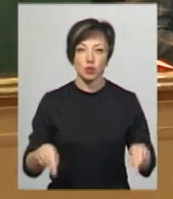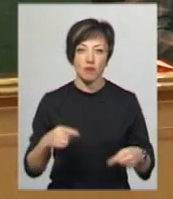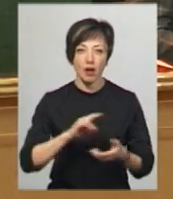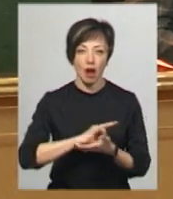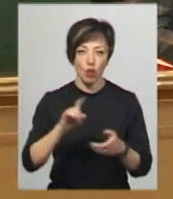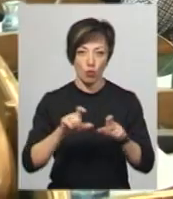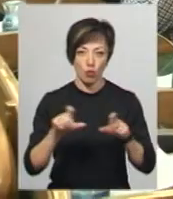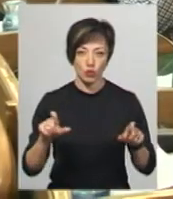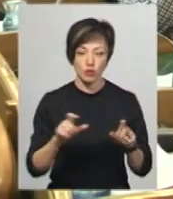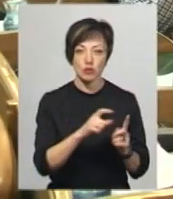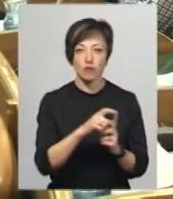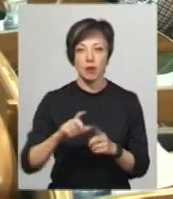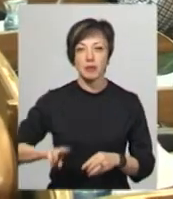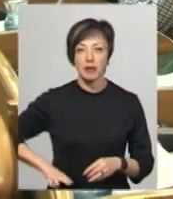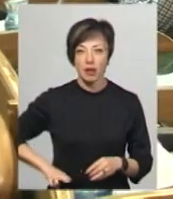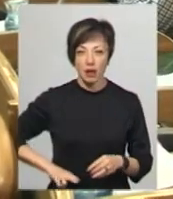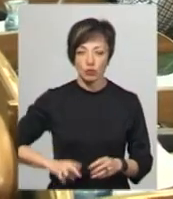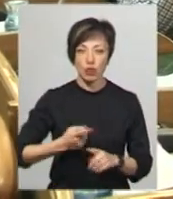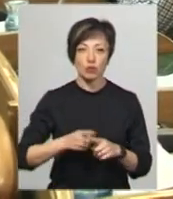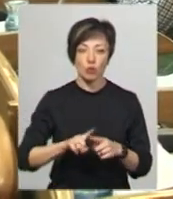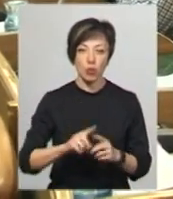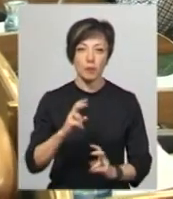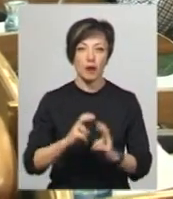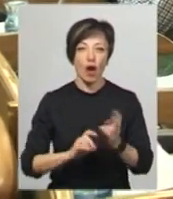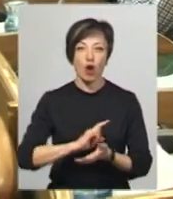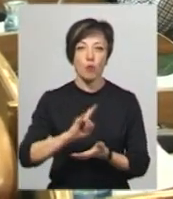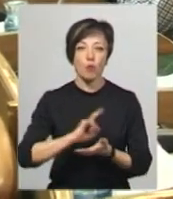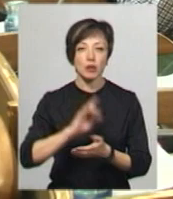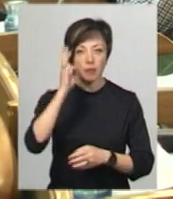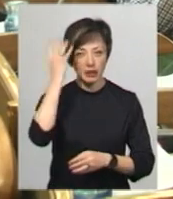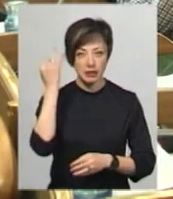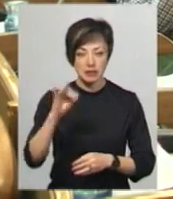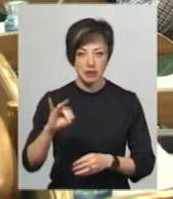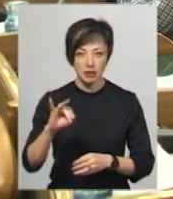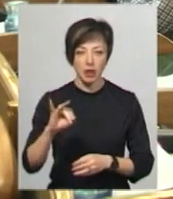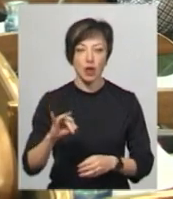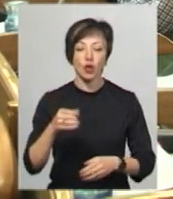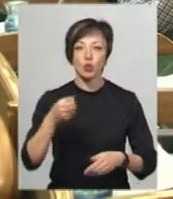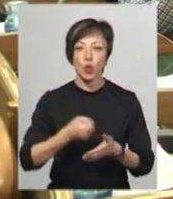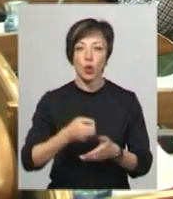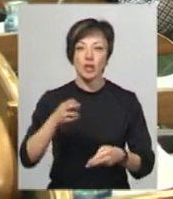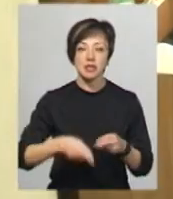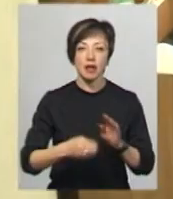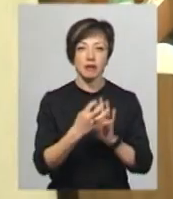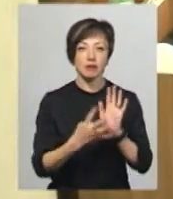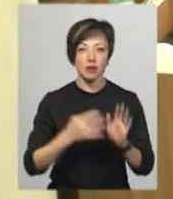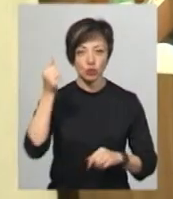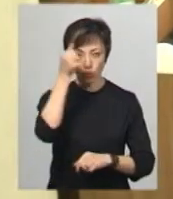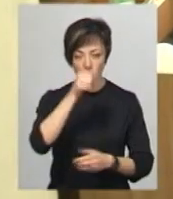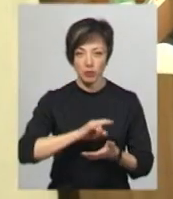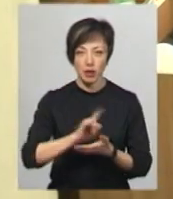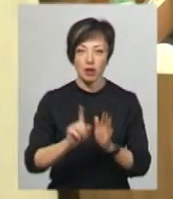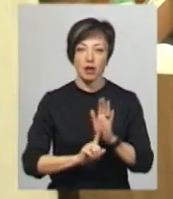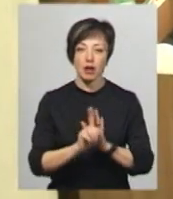аеропорту. За словами директора комунального підприємства «Аеропорт Хмельницький» Валерія Сороки, до кінця 2019 року на Литовищі